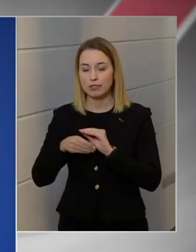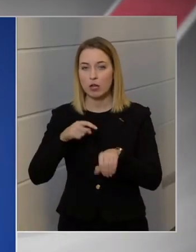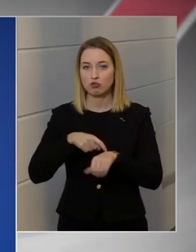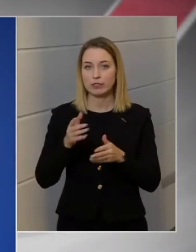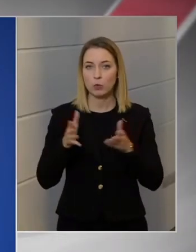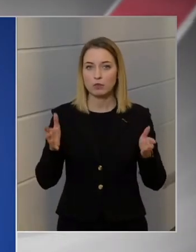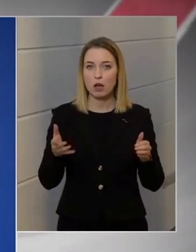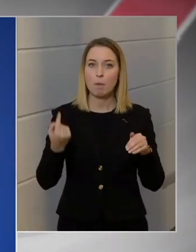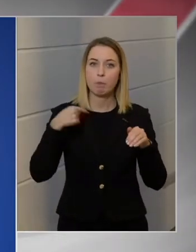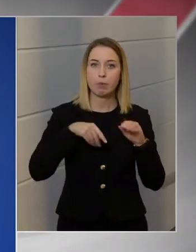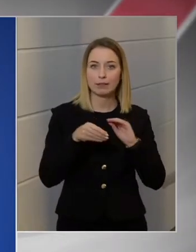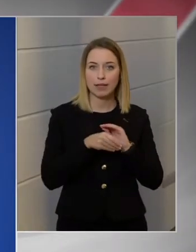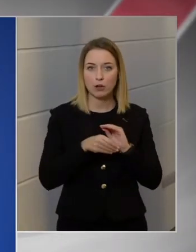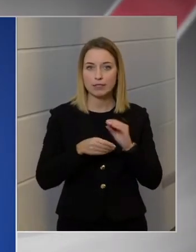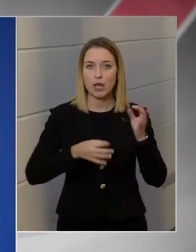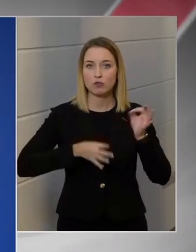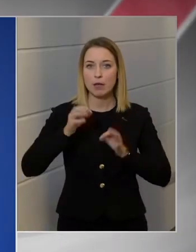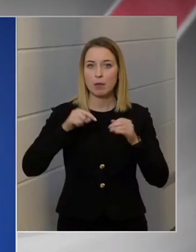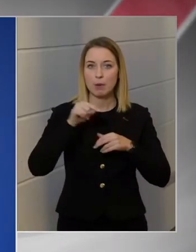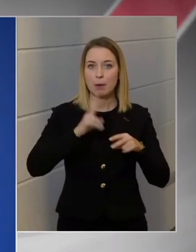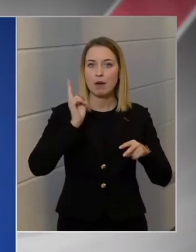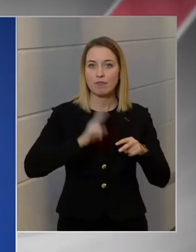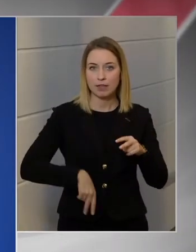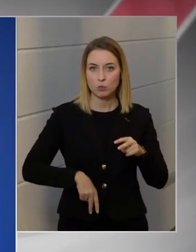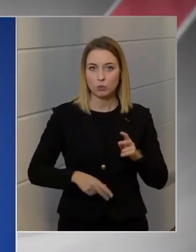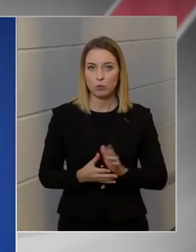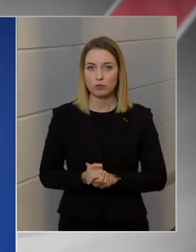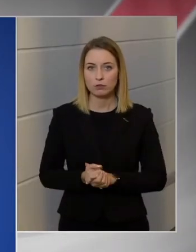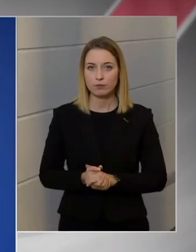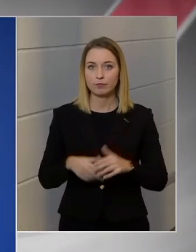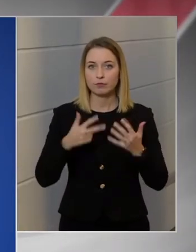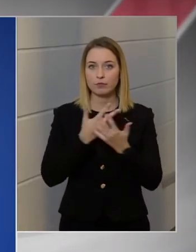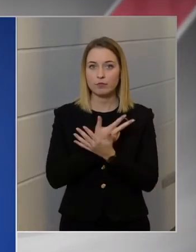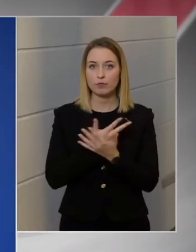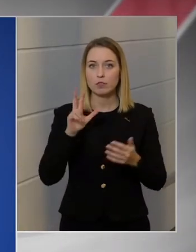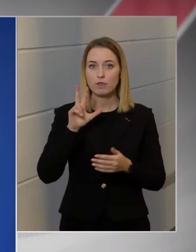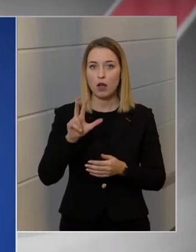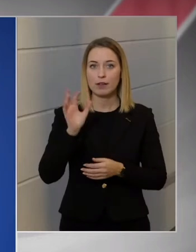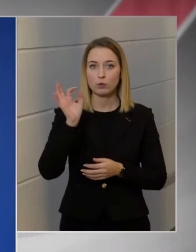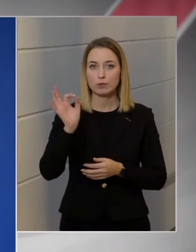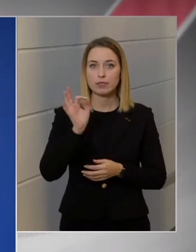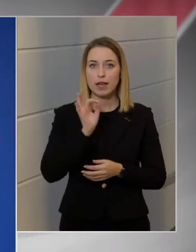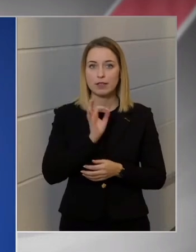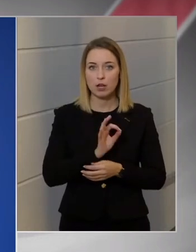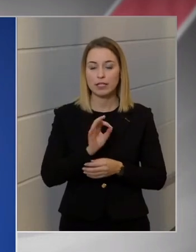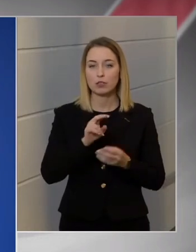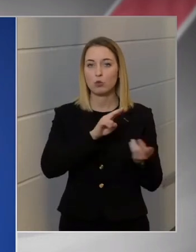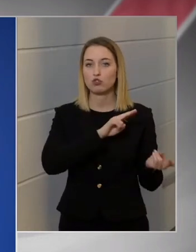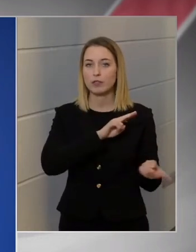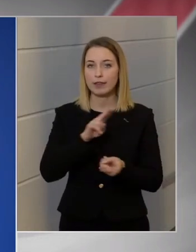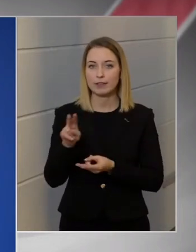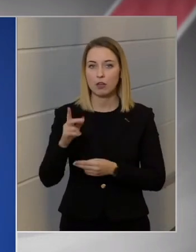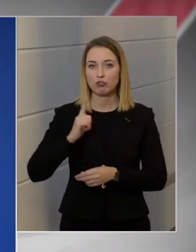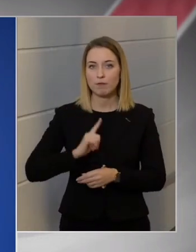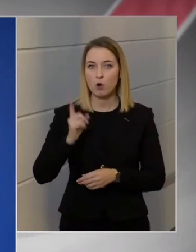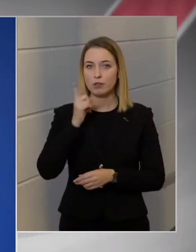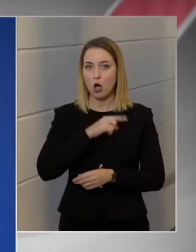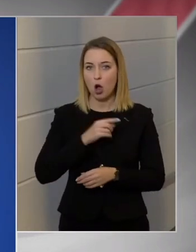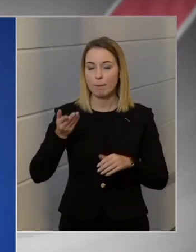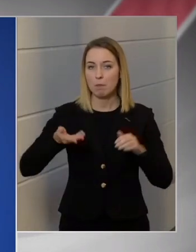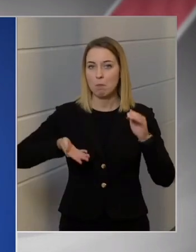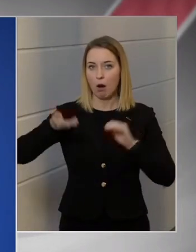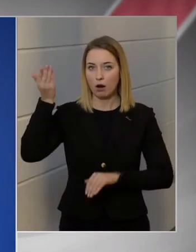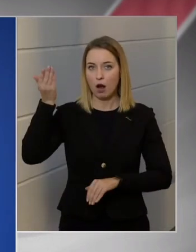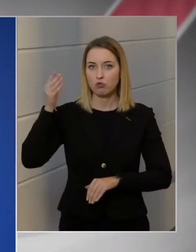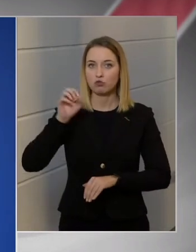betározási időszak a szeptemberben fejeződött be. 83 százalékos teljítettség volt, ami kifejezetten